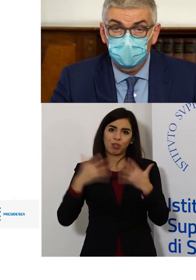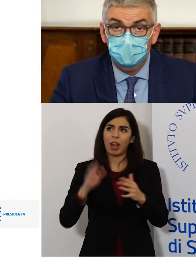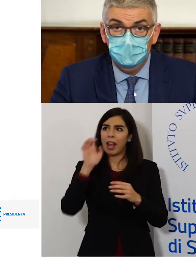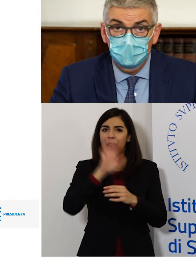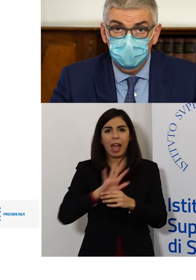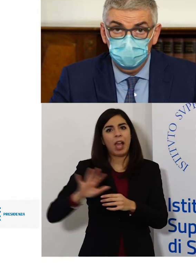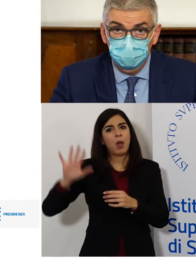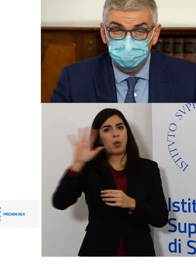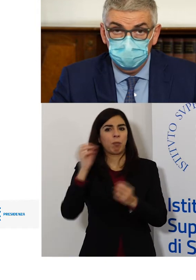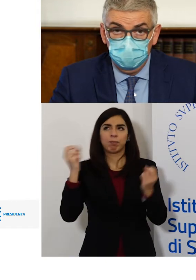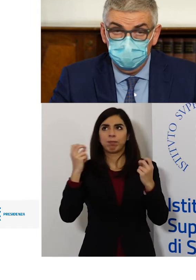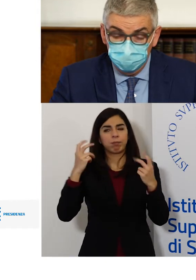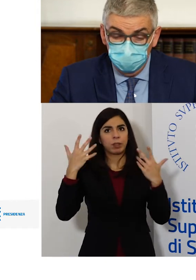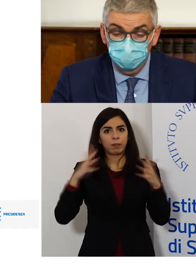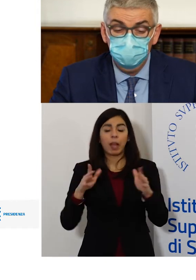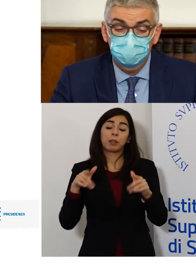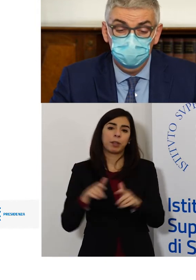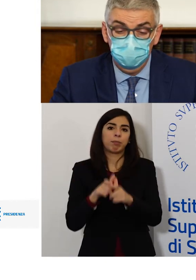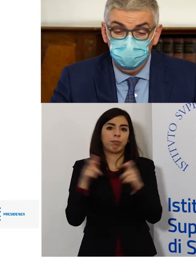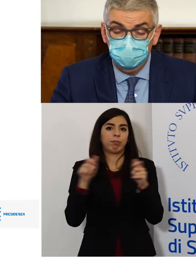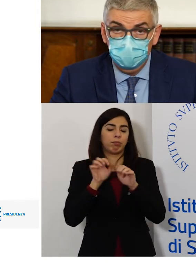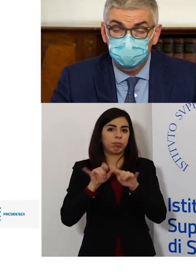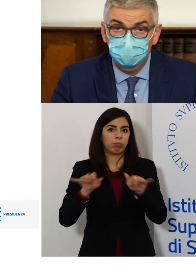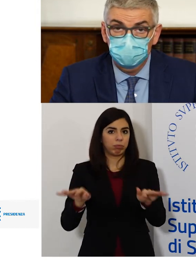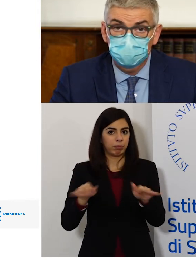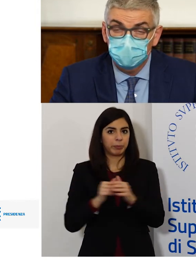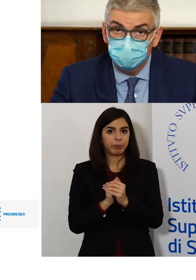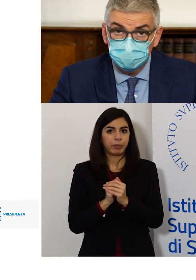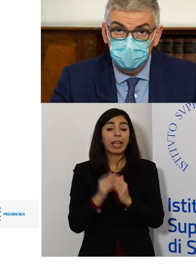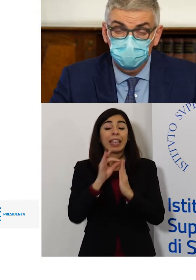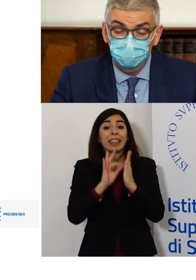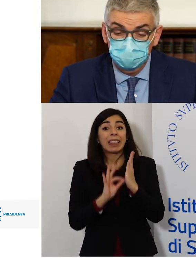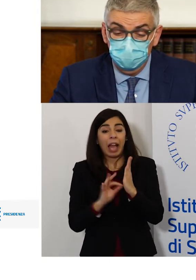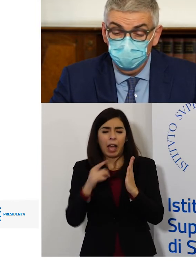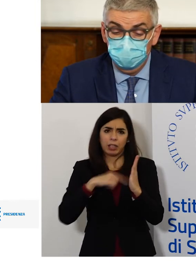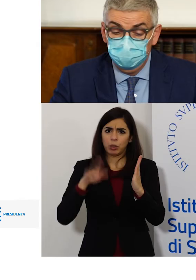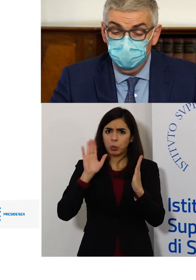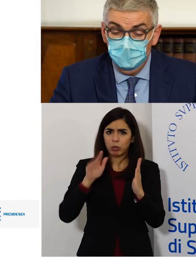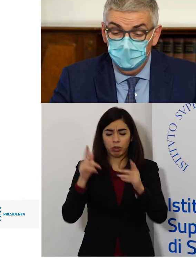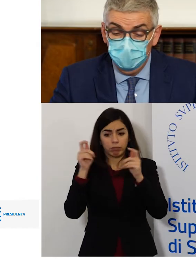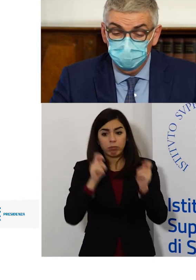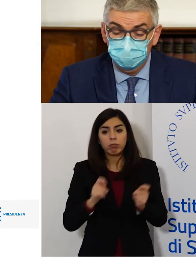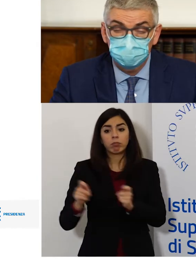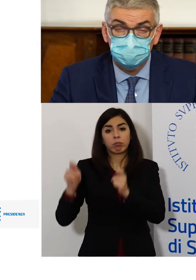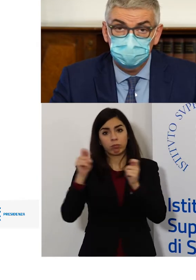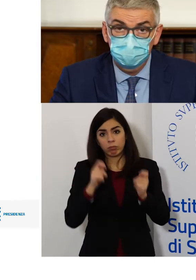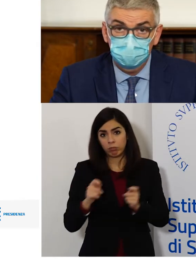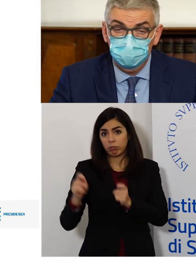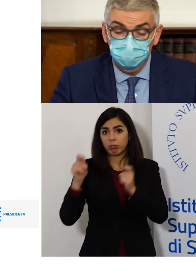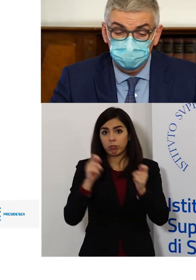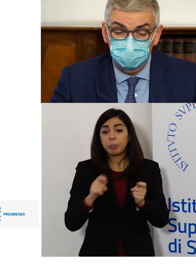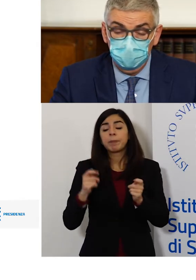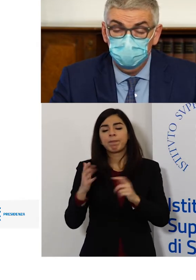paesi europei sta crescendo, i dati che noi monitorizziamo quotidianamente mostrano